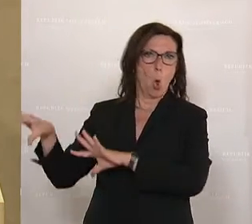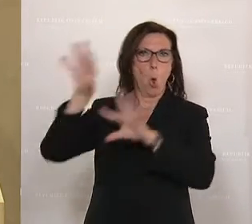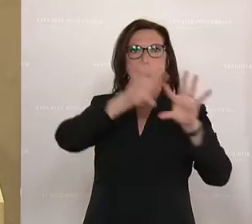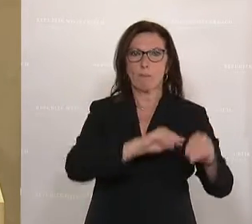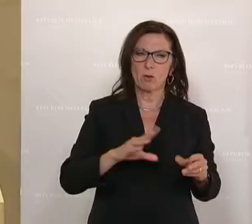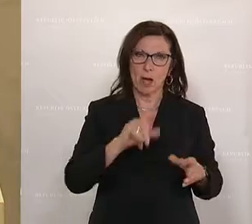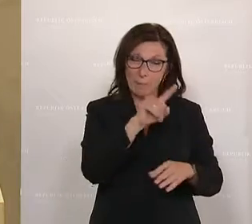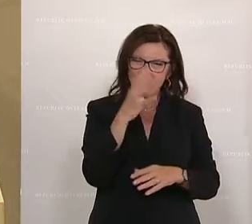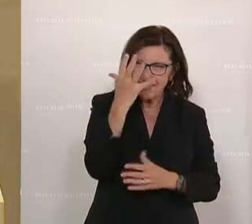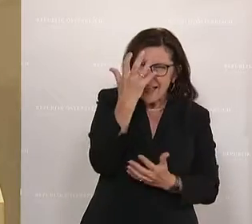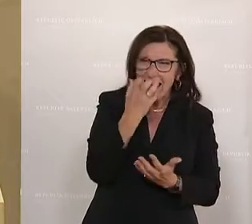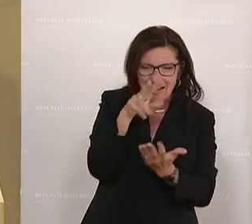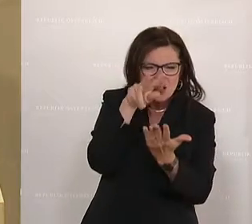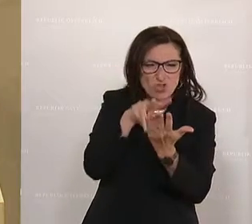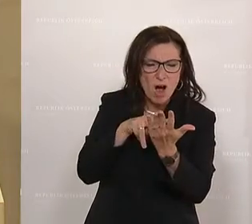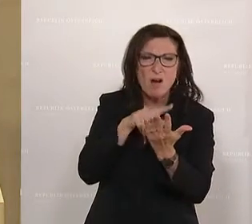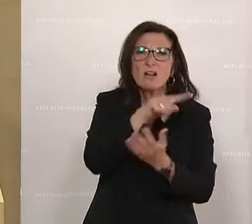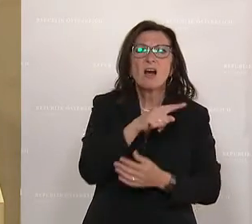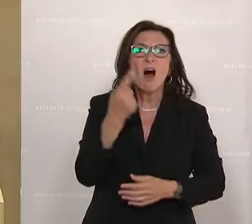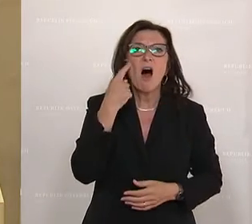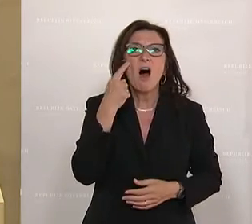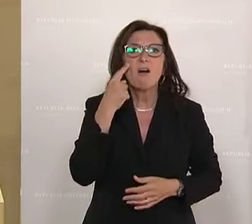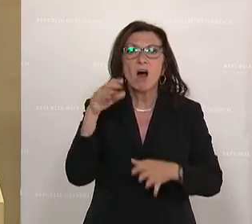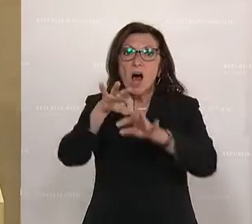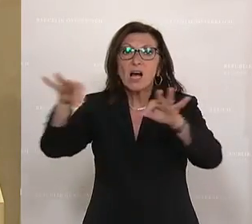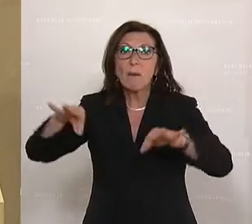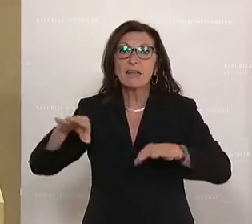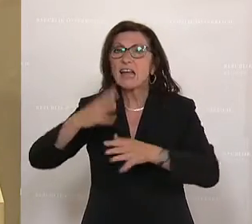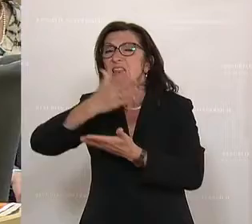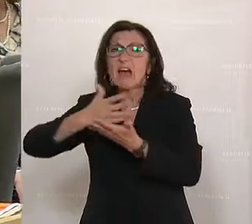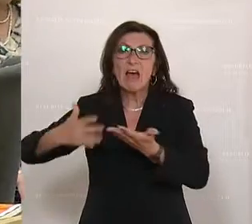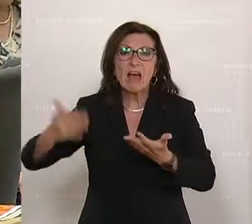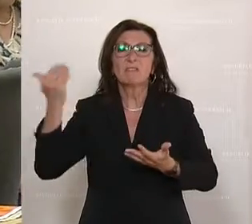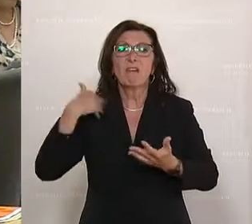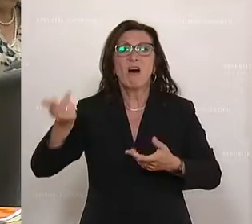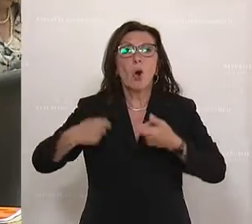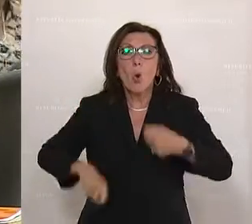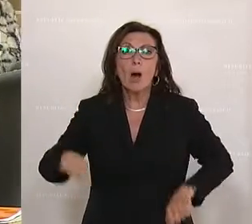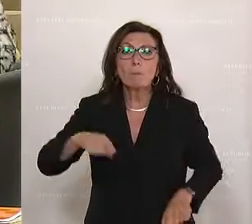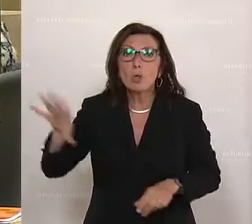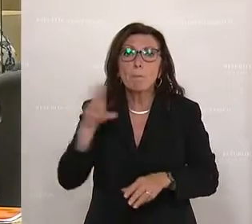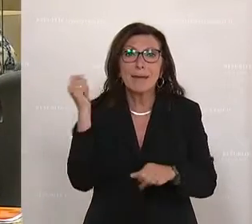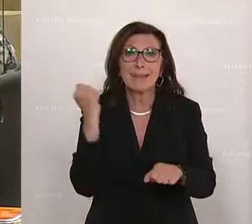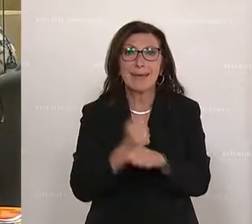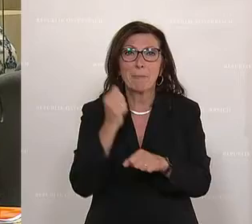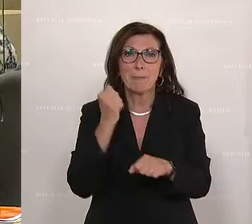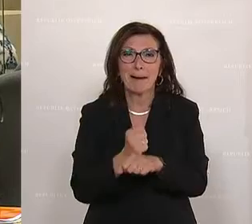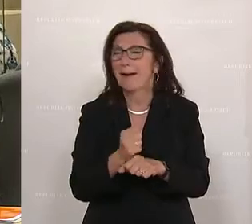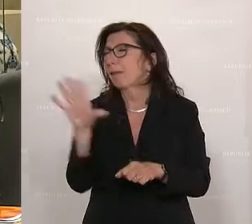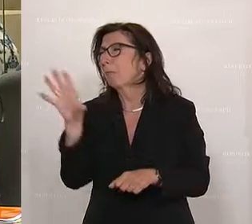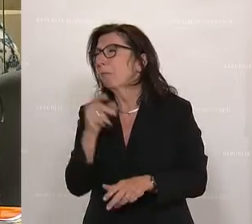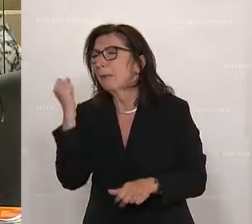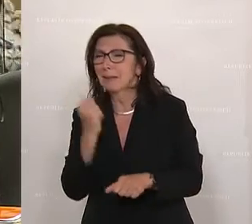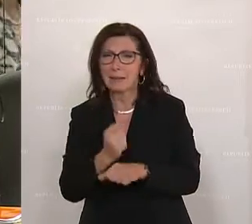anschauen würden, würden Sie sehen, dass Ihr halbes Kabinett mitgewirkt hat an der politischen Korruption. Mitgewirkt persönlich.